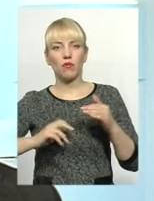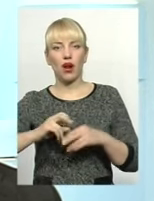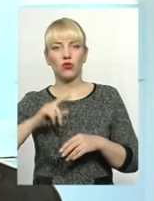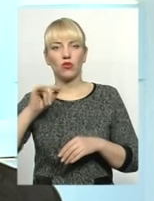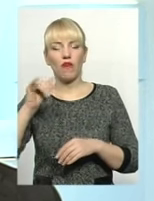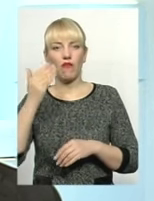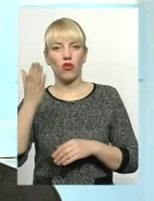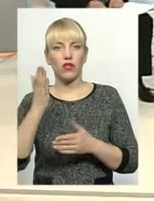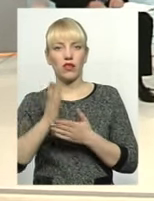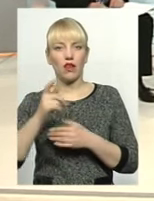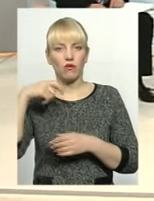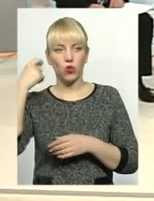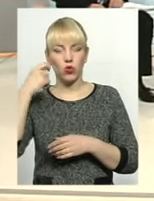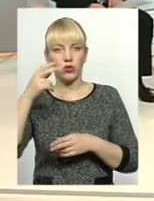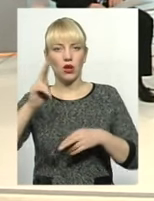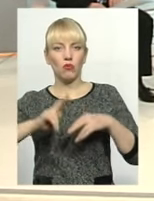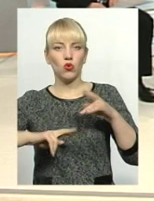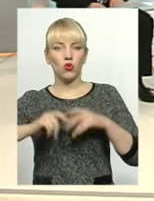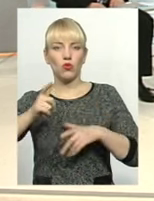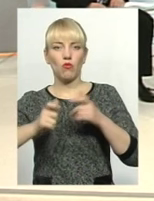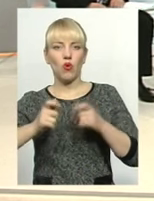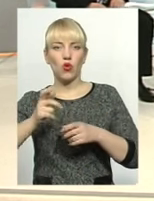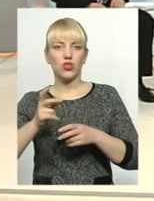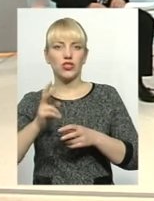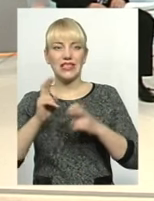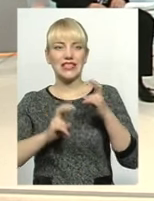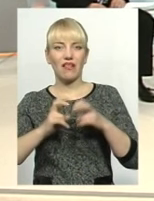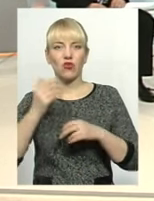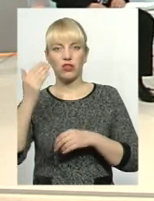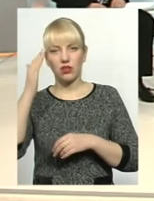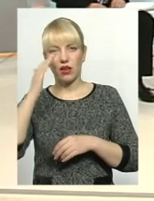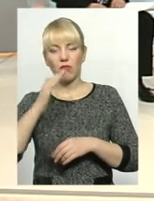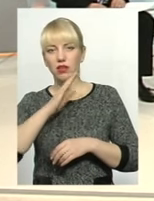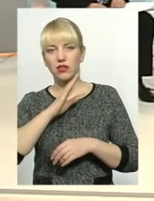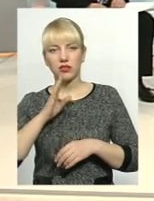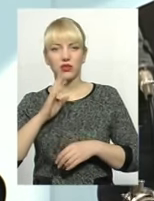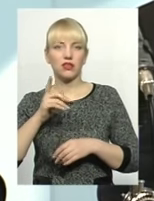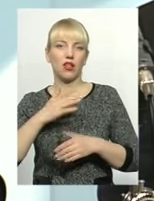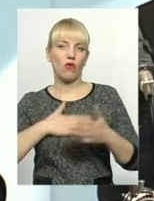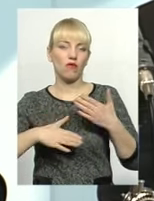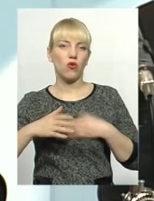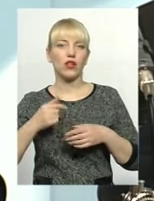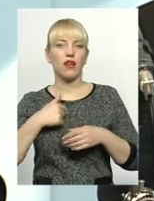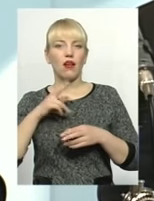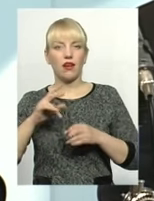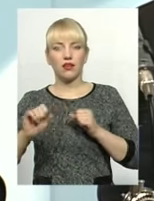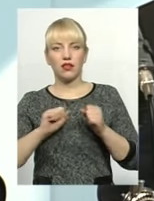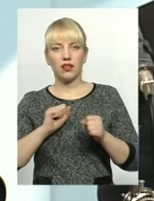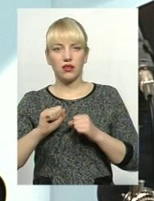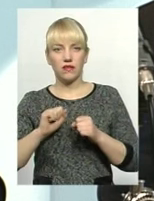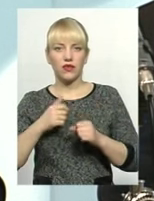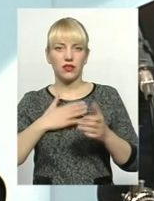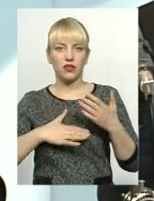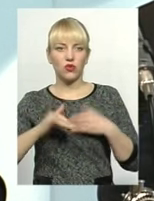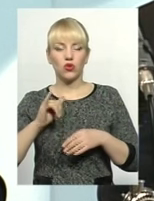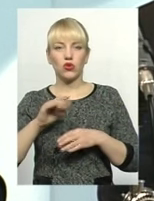знаходяться в Турції, будують молочний завод. І я думаю, що їхні батьки задоволені, я як керівник задоволений, що зарплата в дітей в